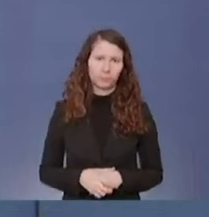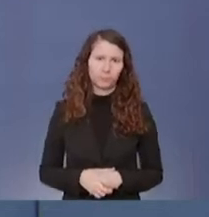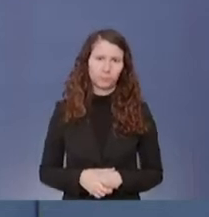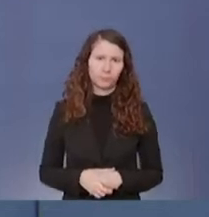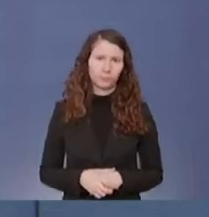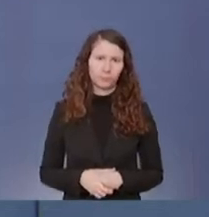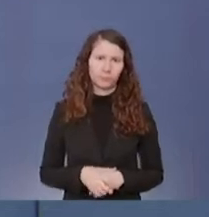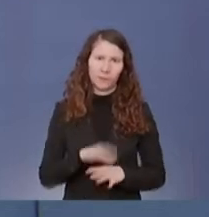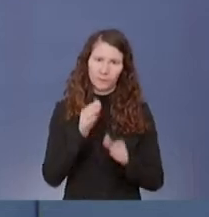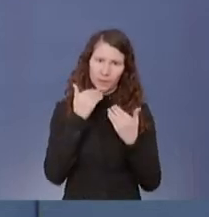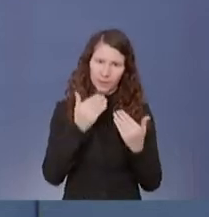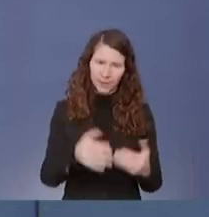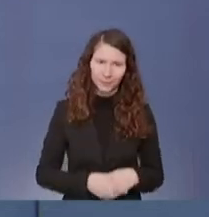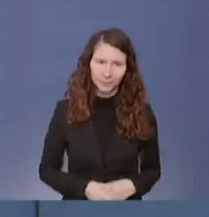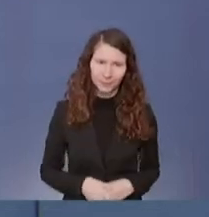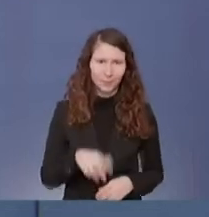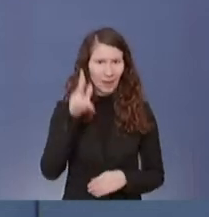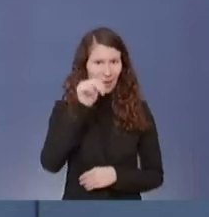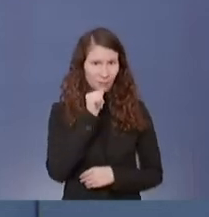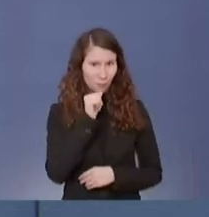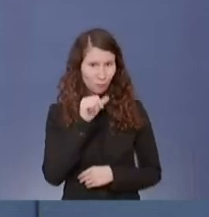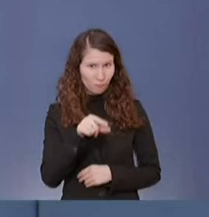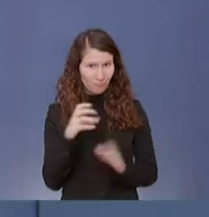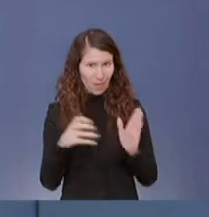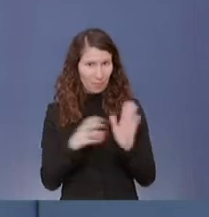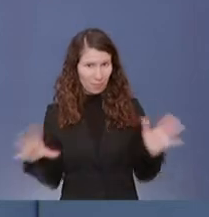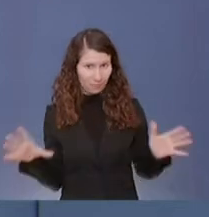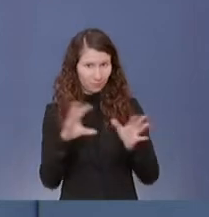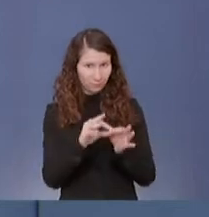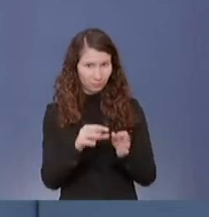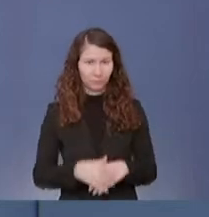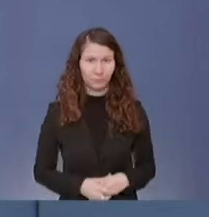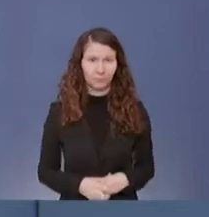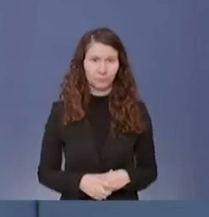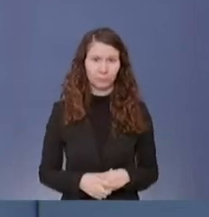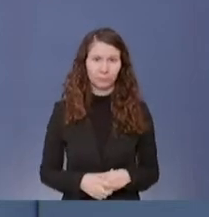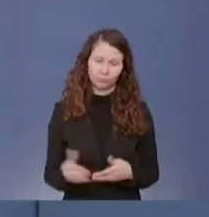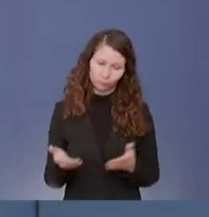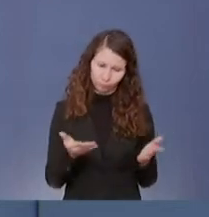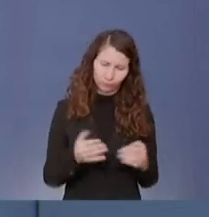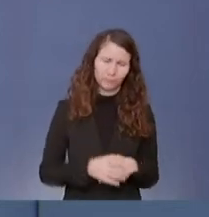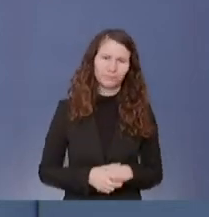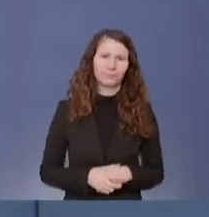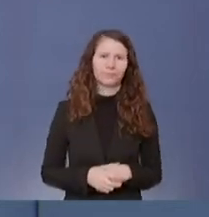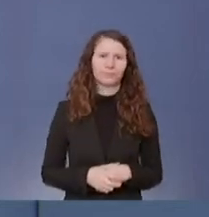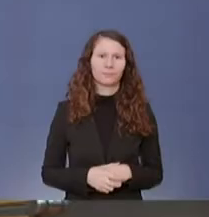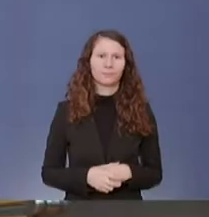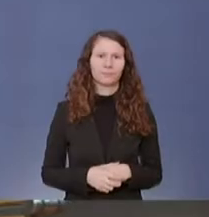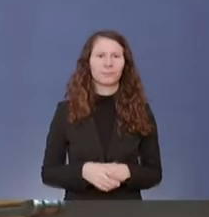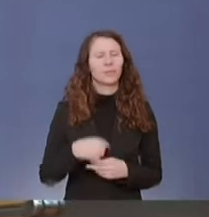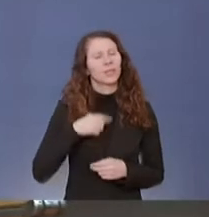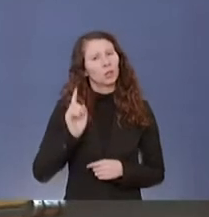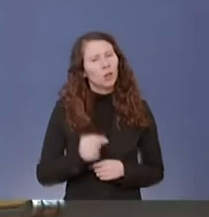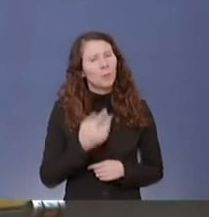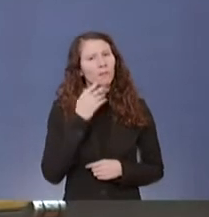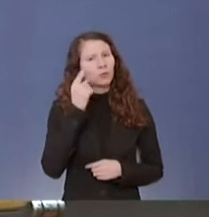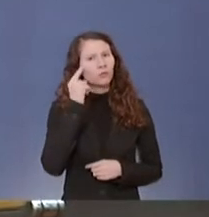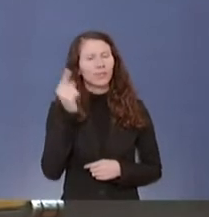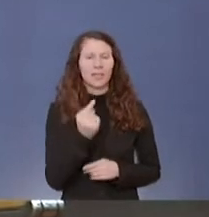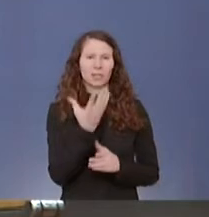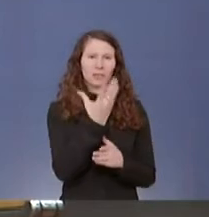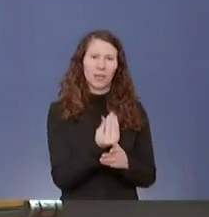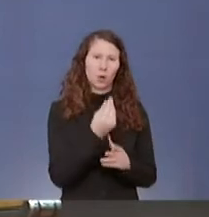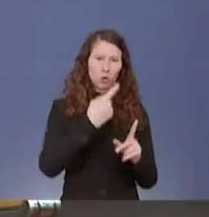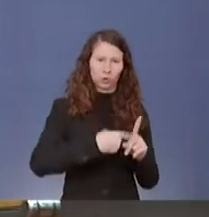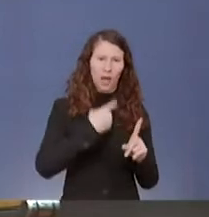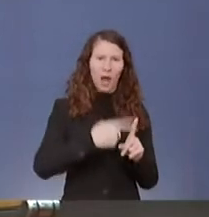Vielen Dank. Herr Jung, dazu zur App? Bitte schön, nennen Sie das. Doch nochmal eine Lernfrage. Also die Downloadzahlen sind ja immer wieder